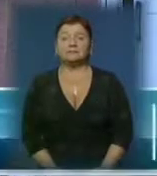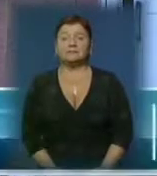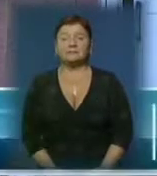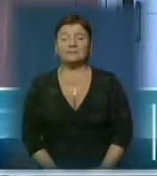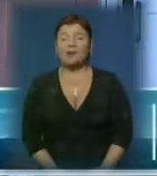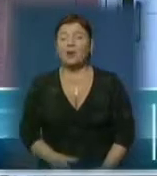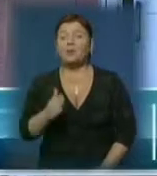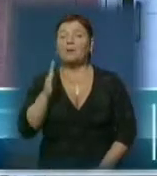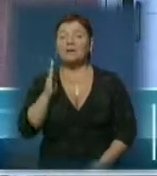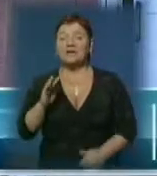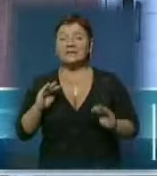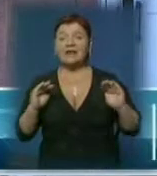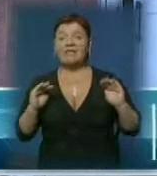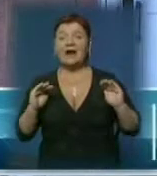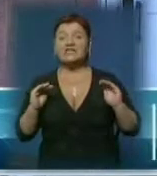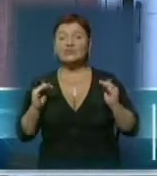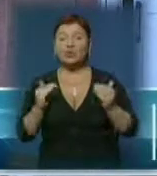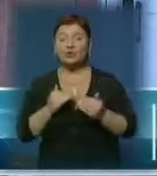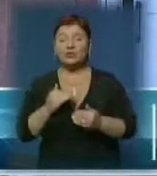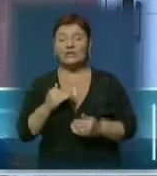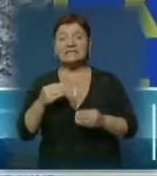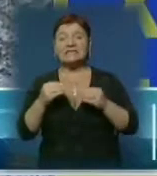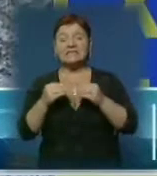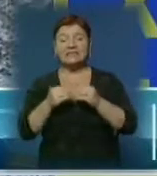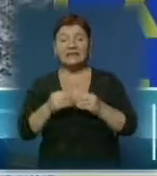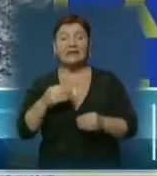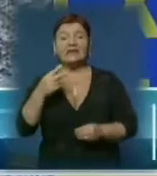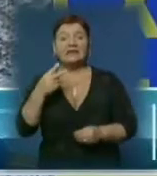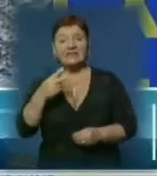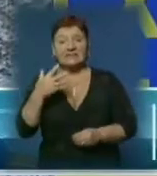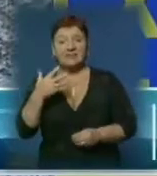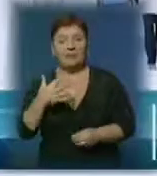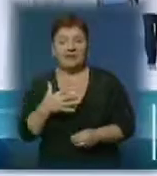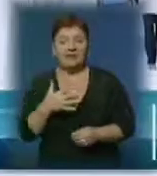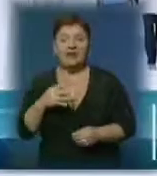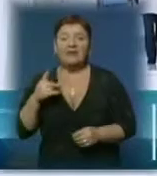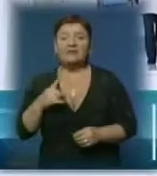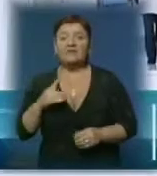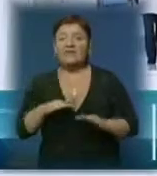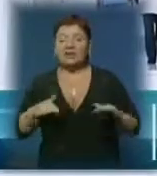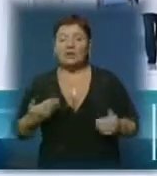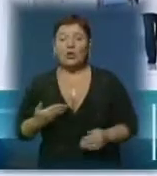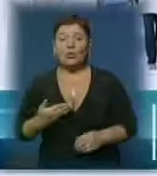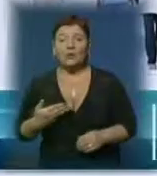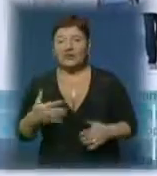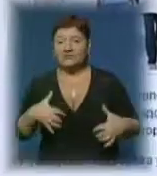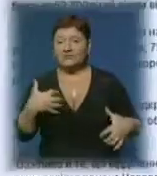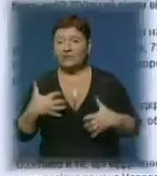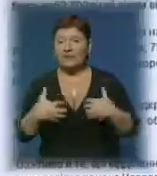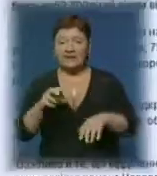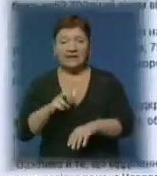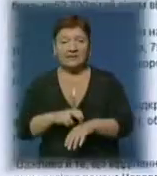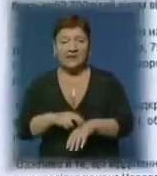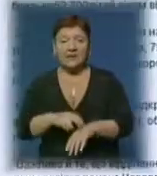Перспектива скорочення 10 із 25 лікарняних ліжок в Ужгородській дитячій хірургії схвилювала лікарів.